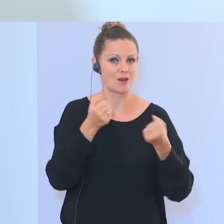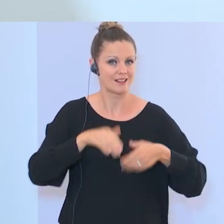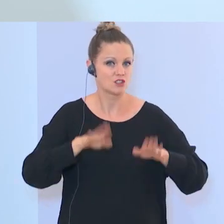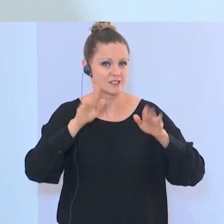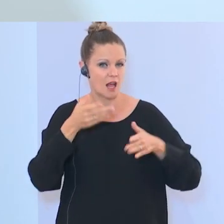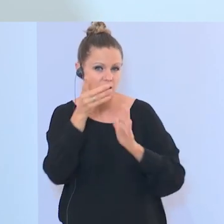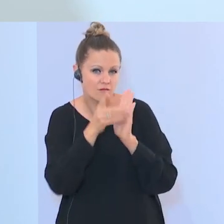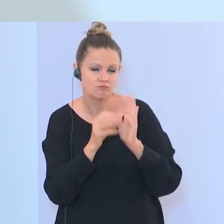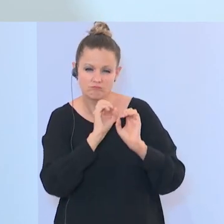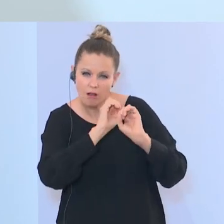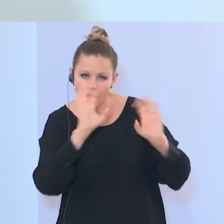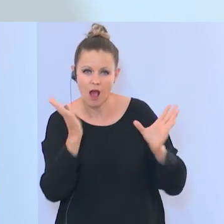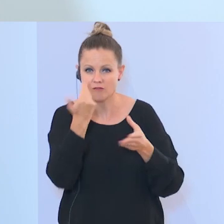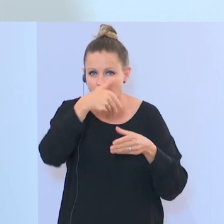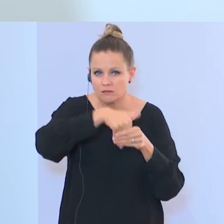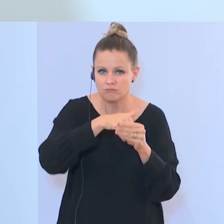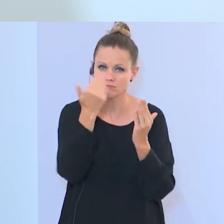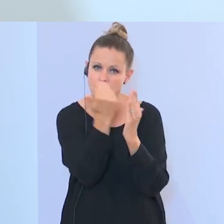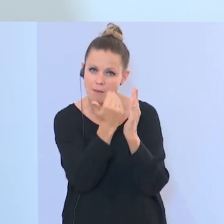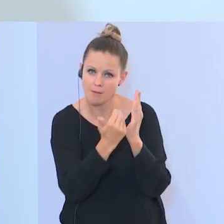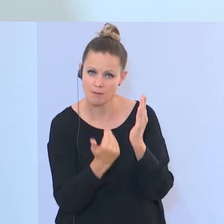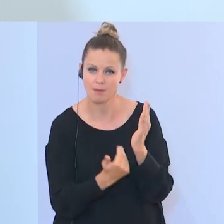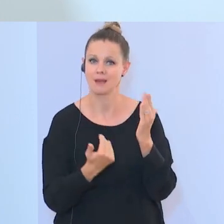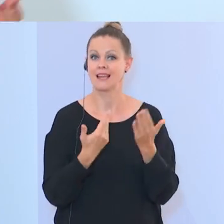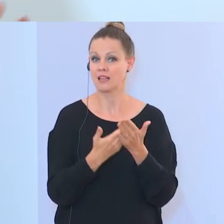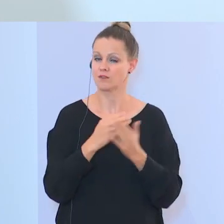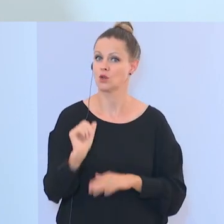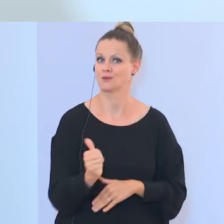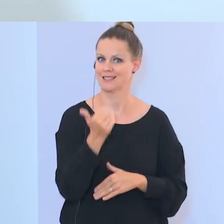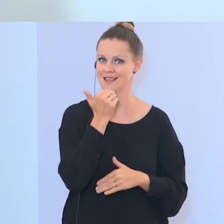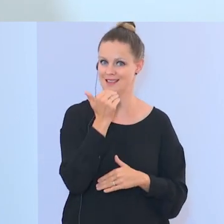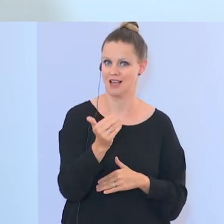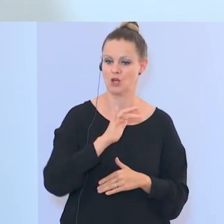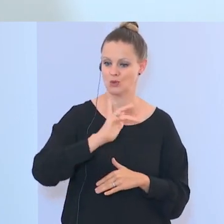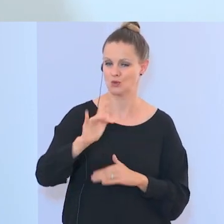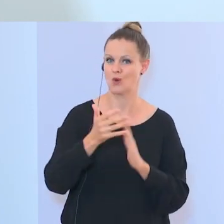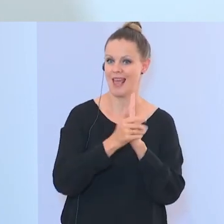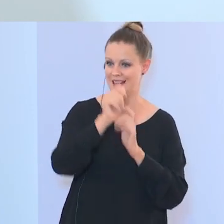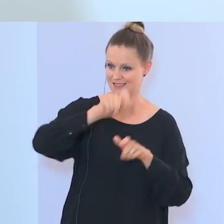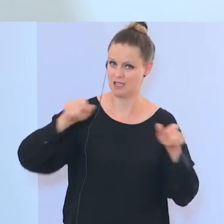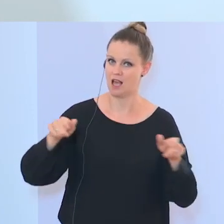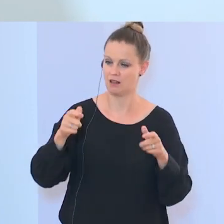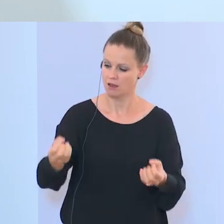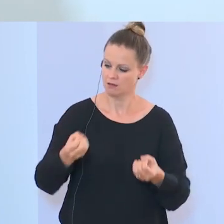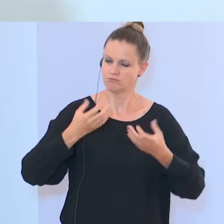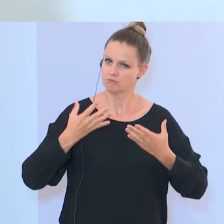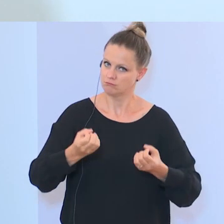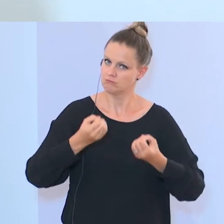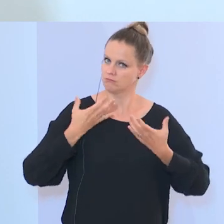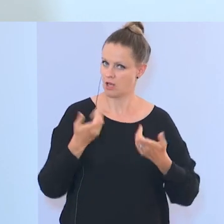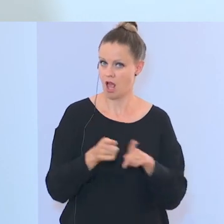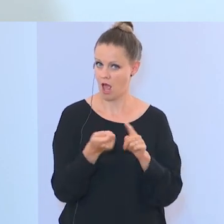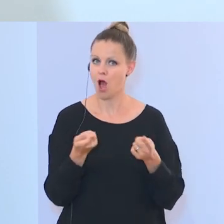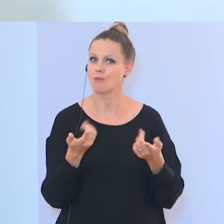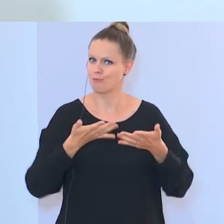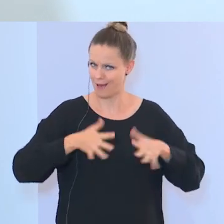definieren. Und ich möchte einmal an erster Stelle Danke sagen an die Expertinnen und Experten für ihren Input, für ihre Bereitschaft auch